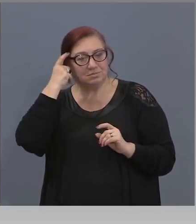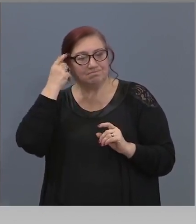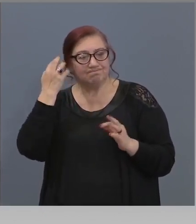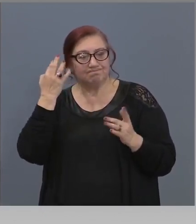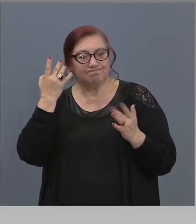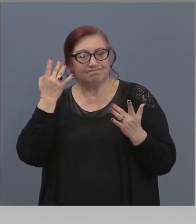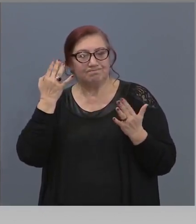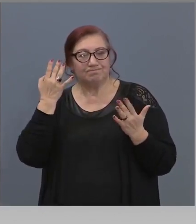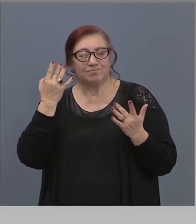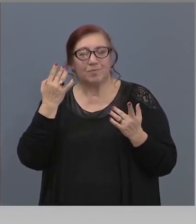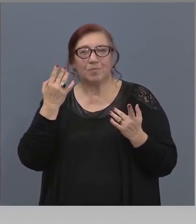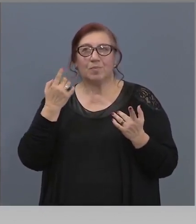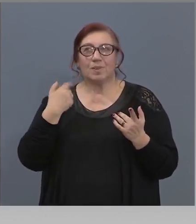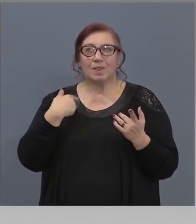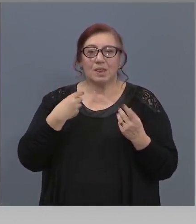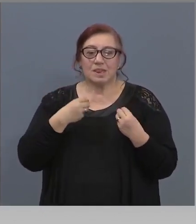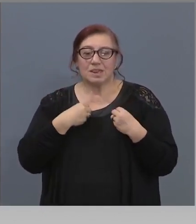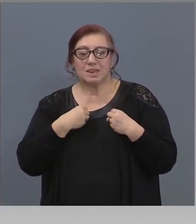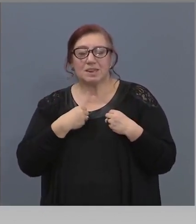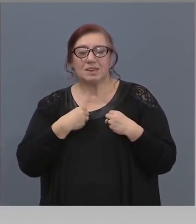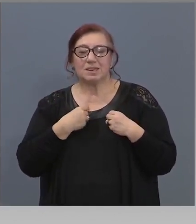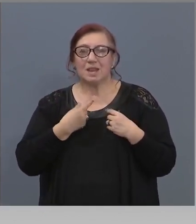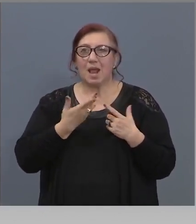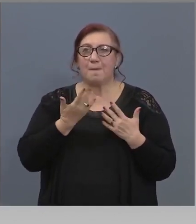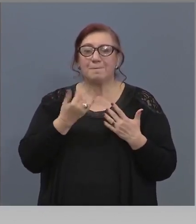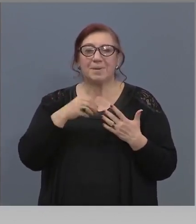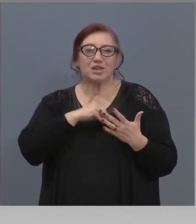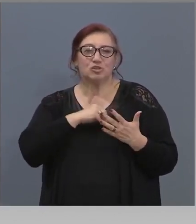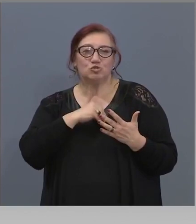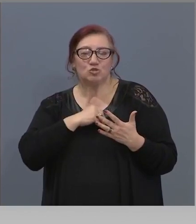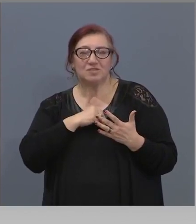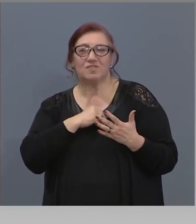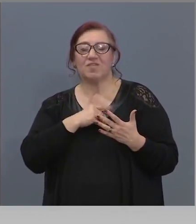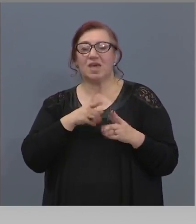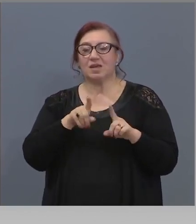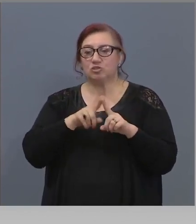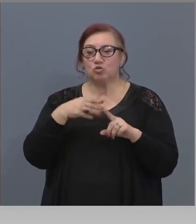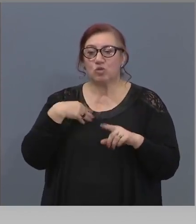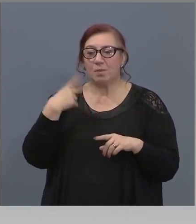то не е нюх, да имаш разбирането.